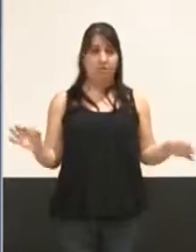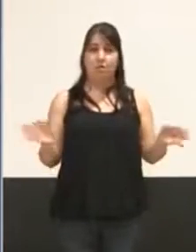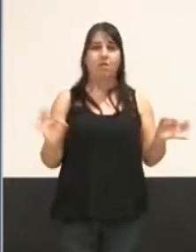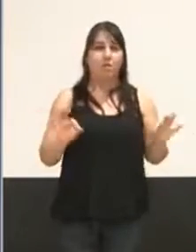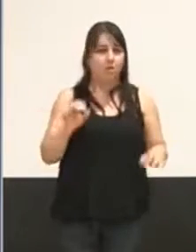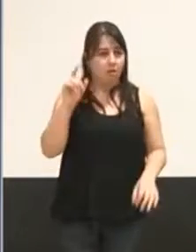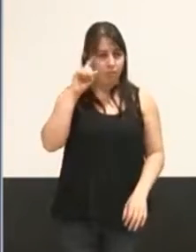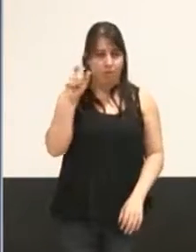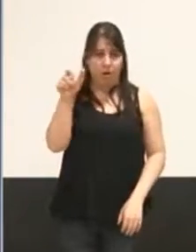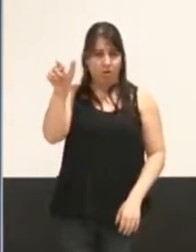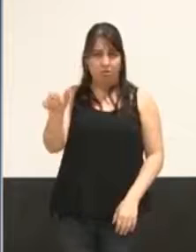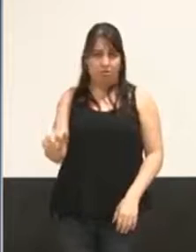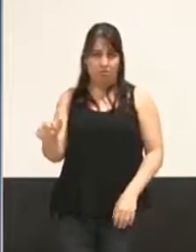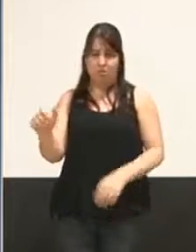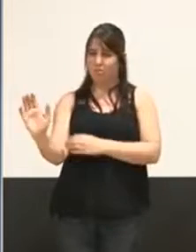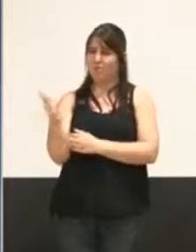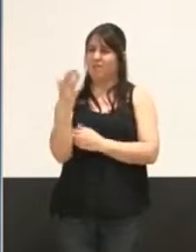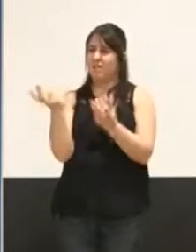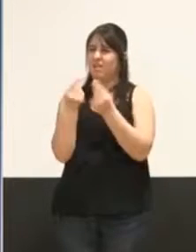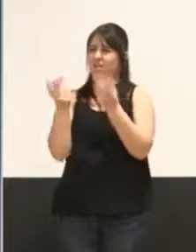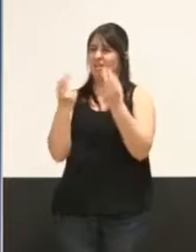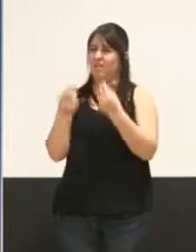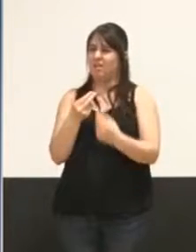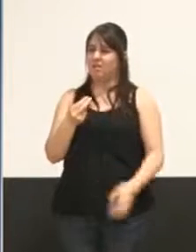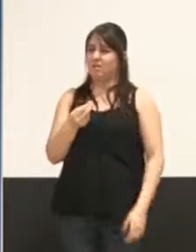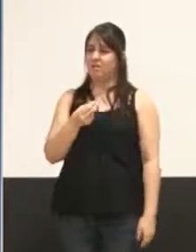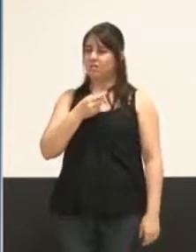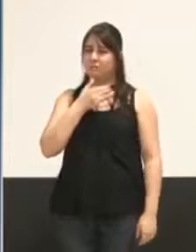'intervention qui vient d'être faite, je ne peux pas dire personne,